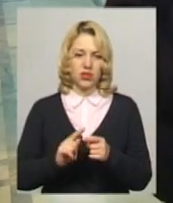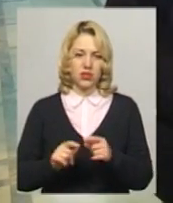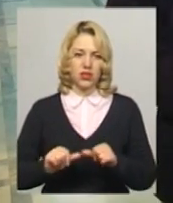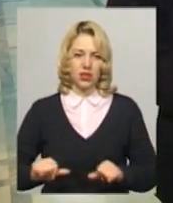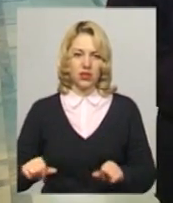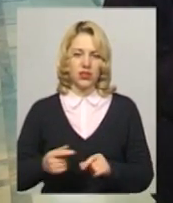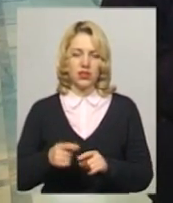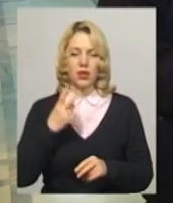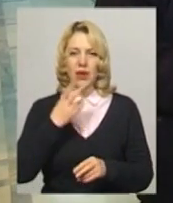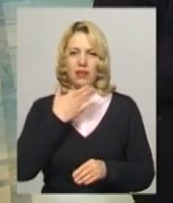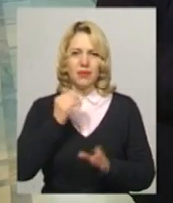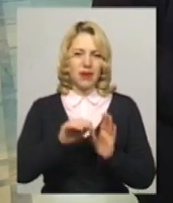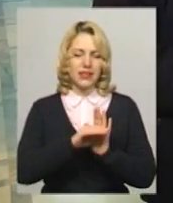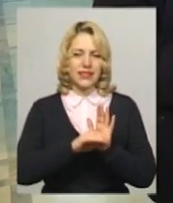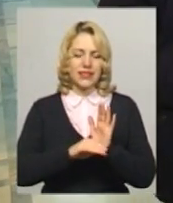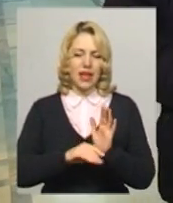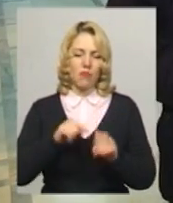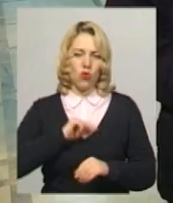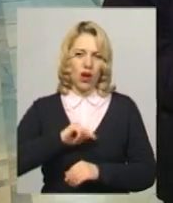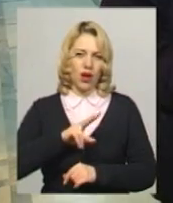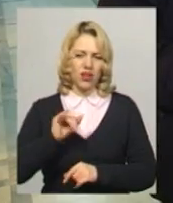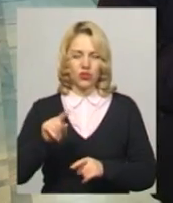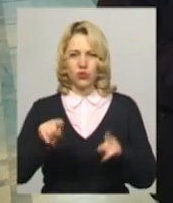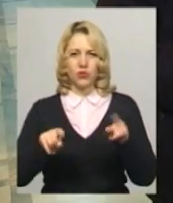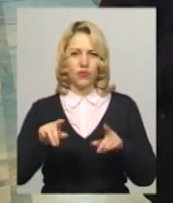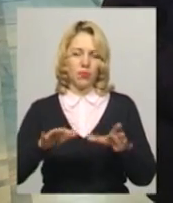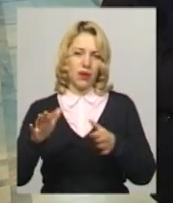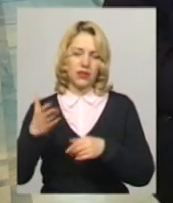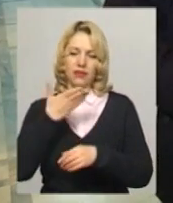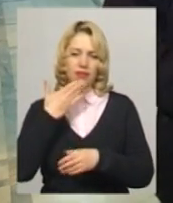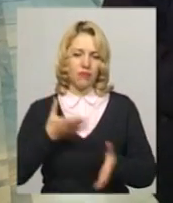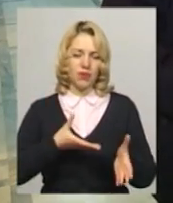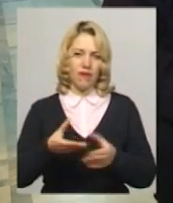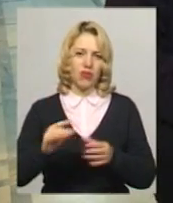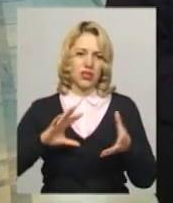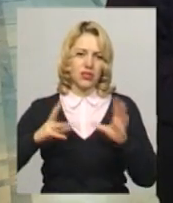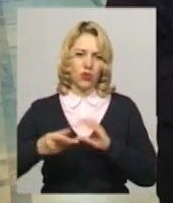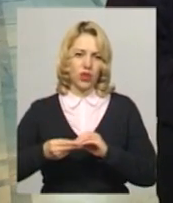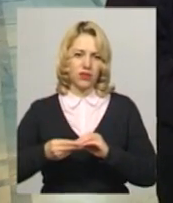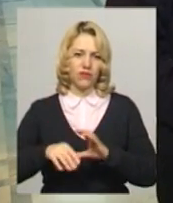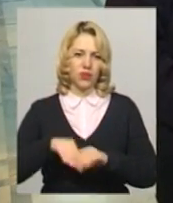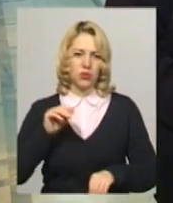бачимо, що це наносило системний характер, поодиничні якісь такі випадки, які не впливають на результати виборів.